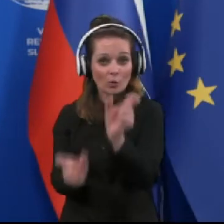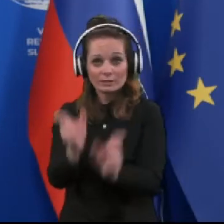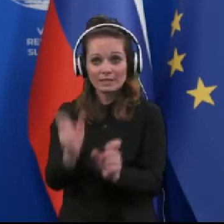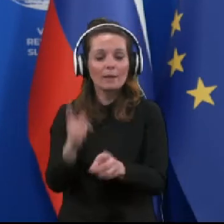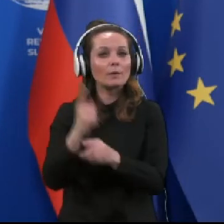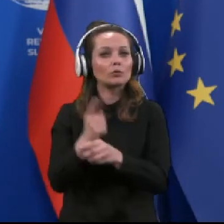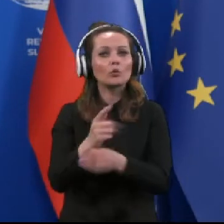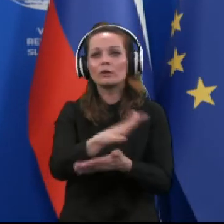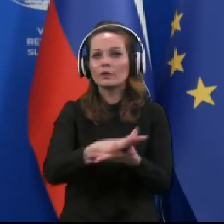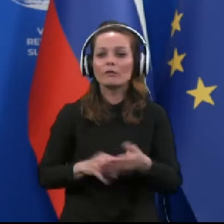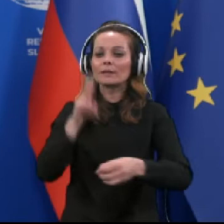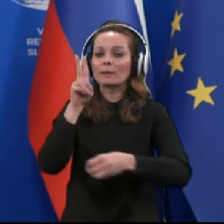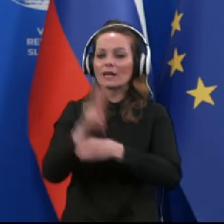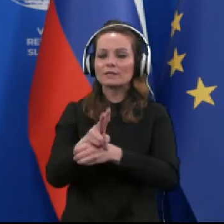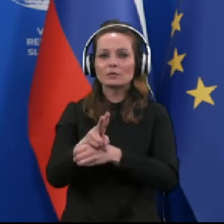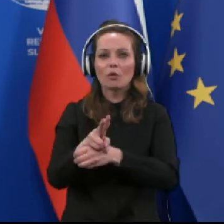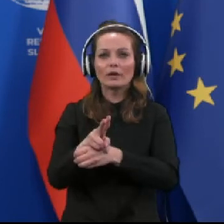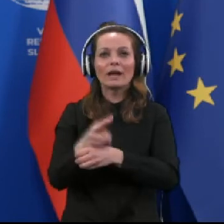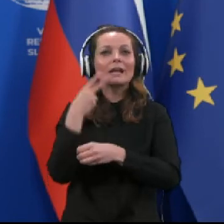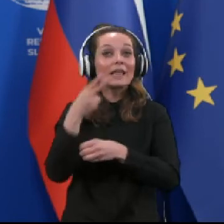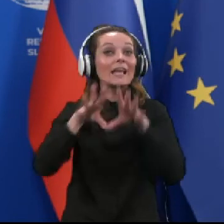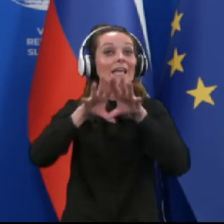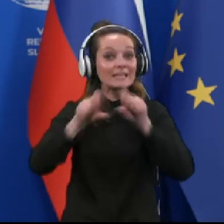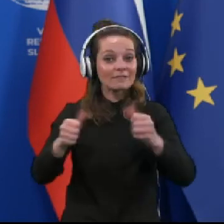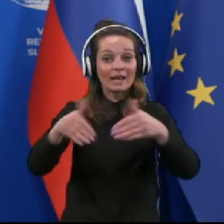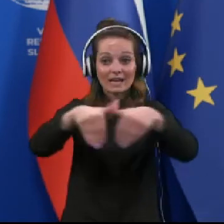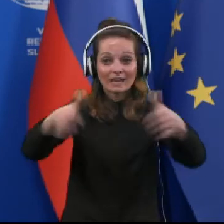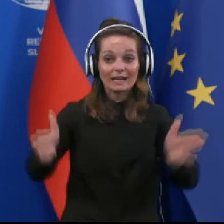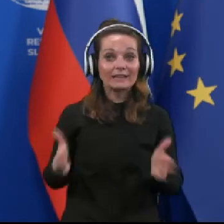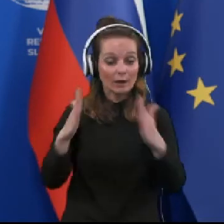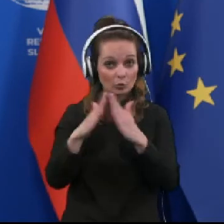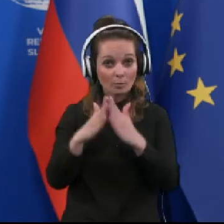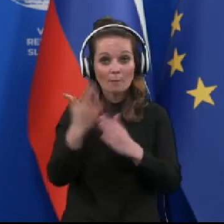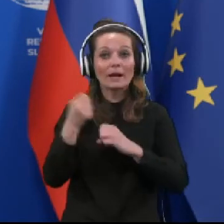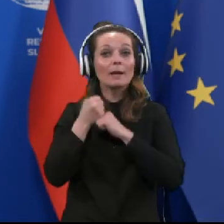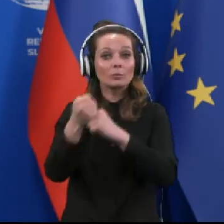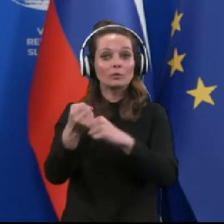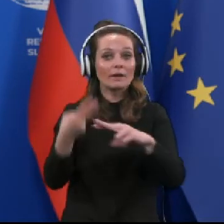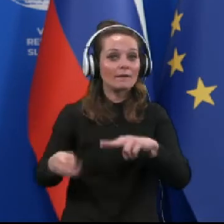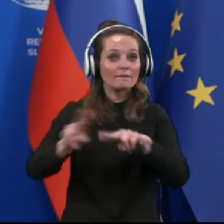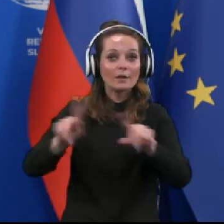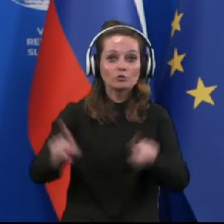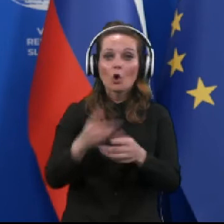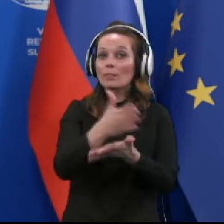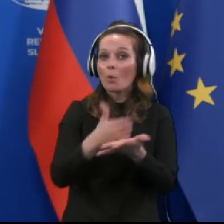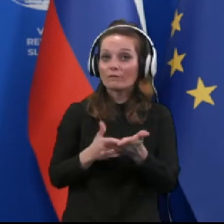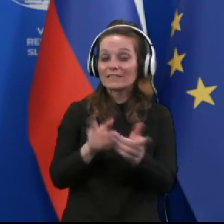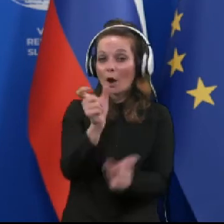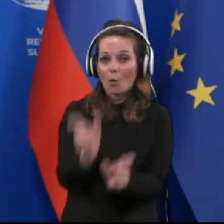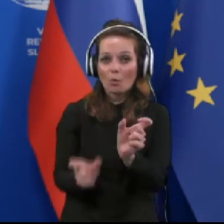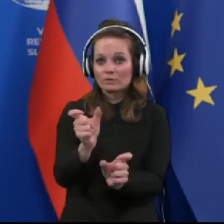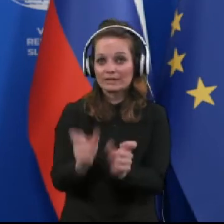tudi uvedbo nadzora na izvajanjem karantene na domu je podpiralo več kot polovica oseb.